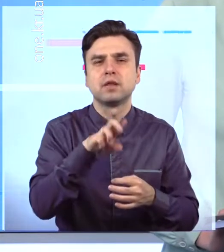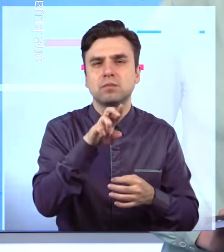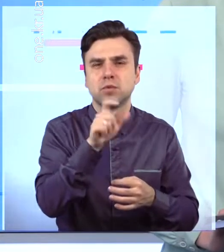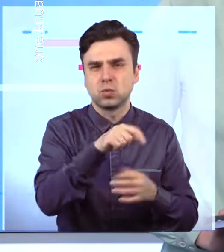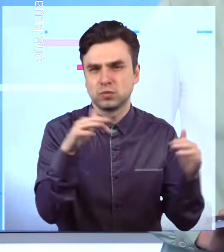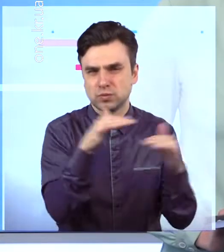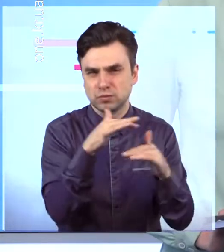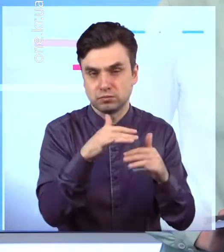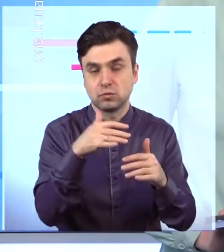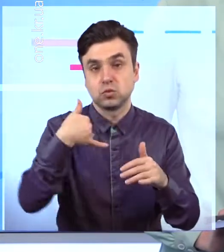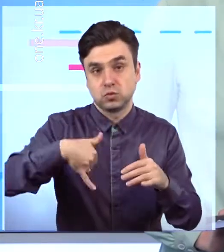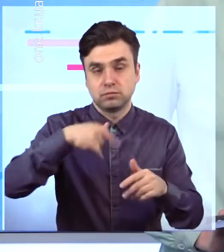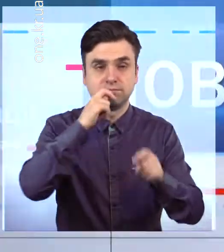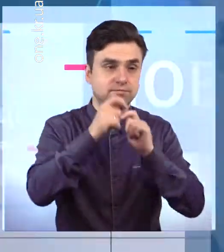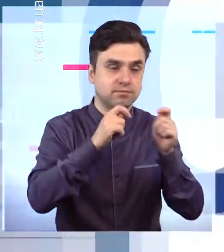Гримайло.